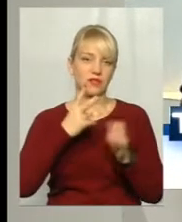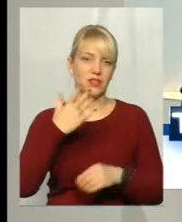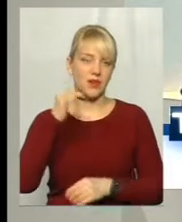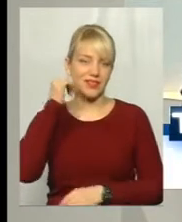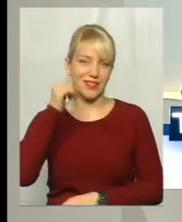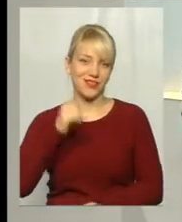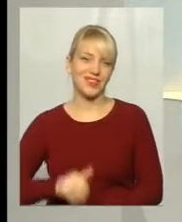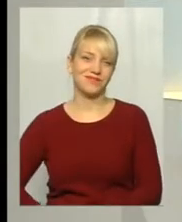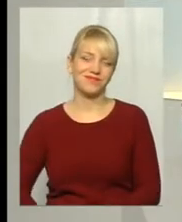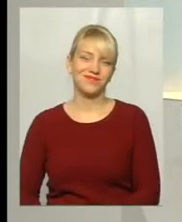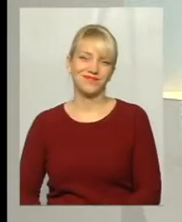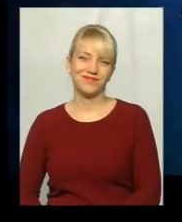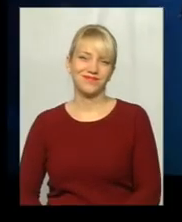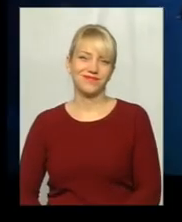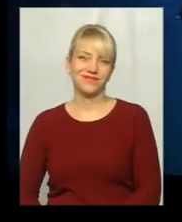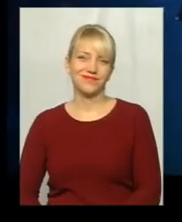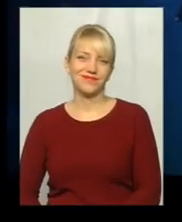у цій студії. Отож, до завтра.